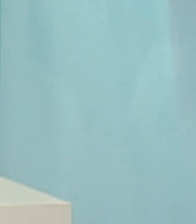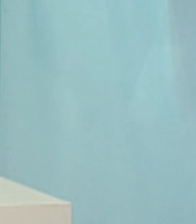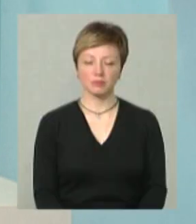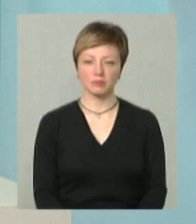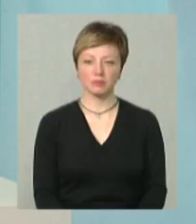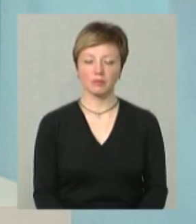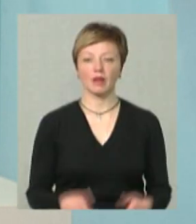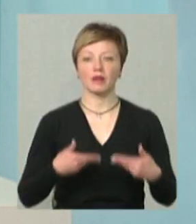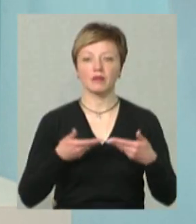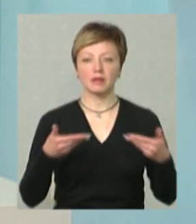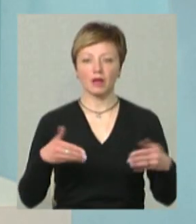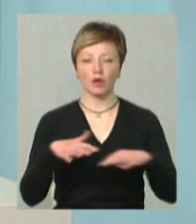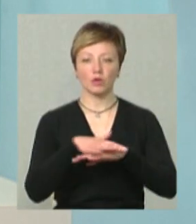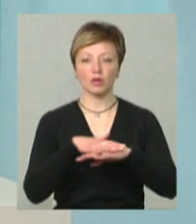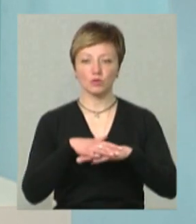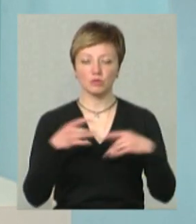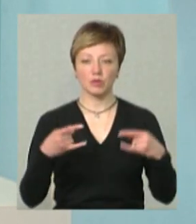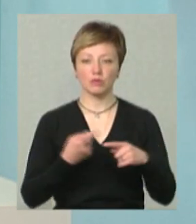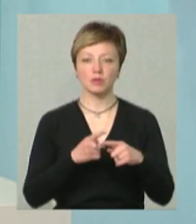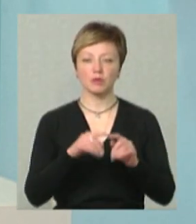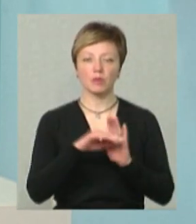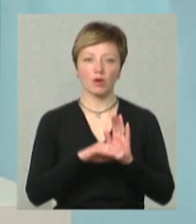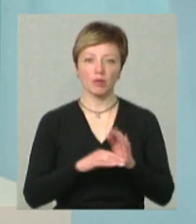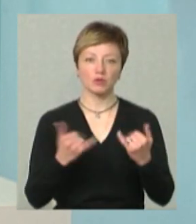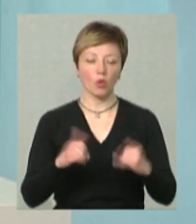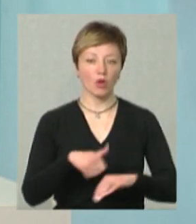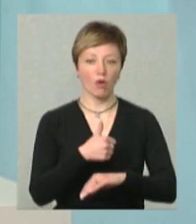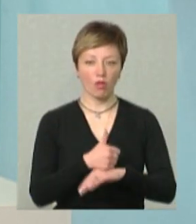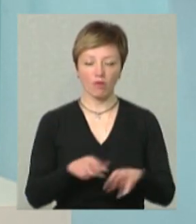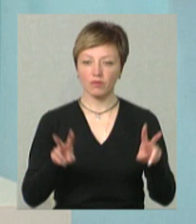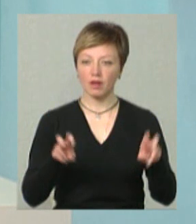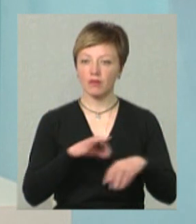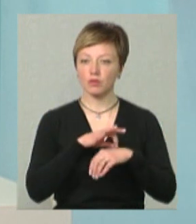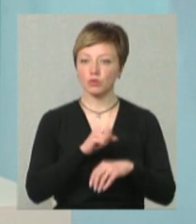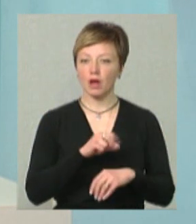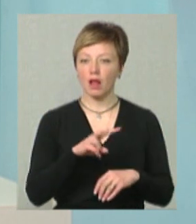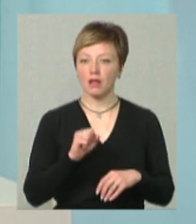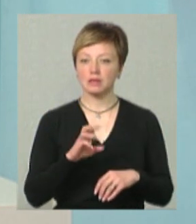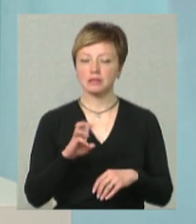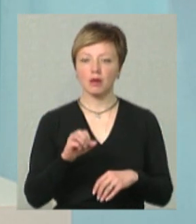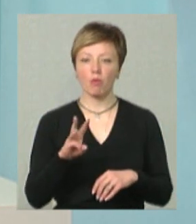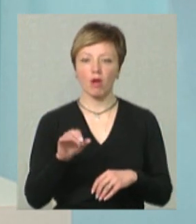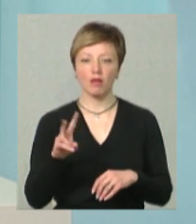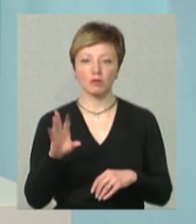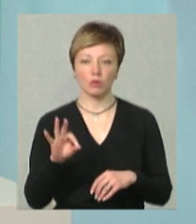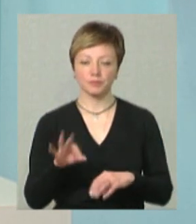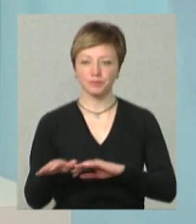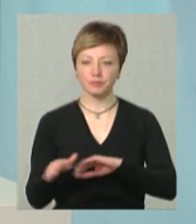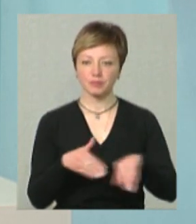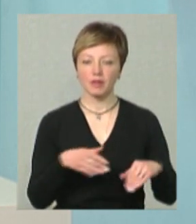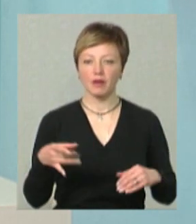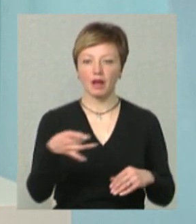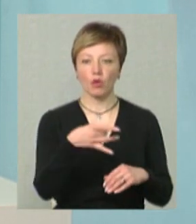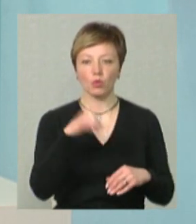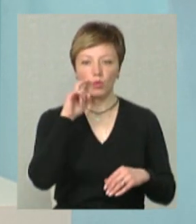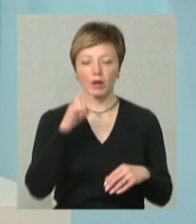Вітаю на Суспільному. Це програма «Сьогодні головне». Мене звати Алла Самойленко. В регіонах України,